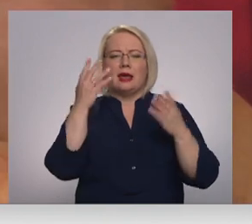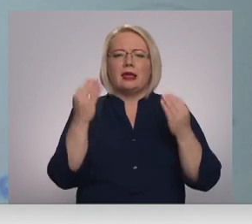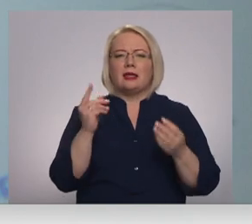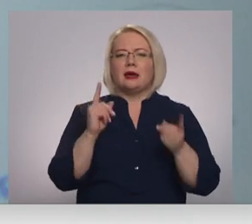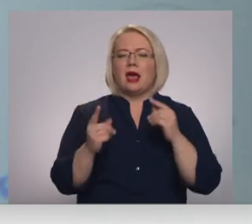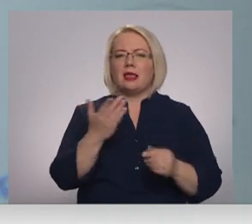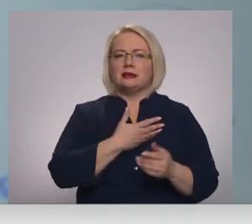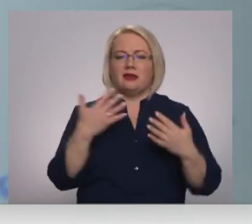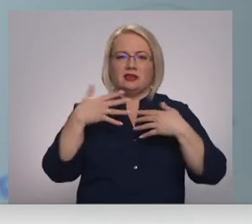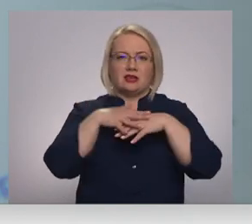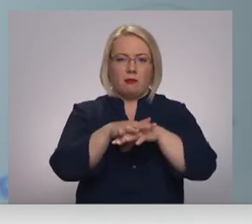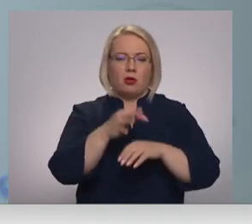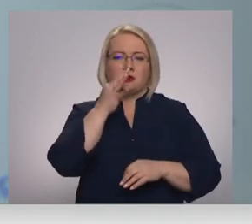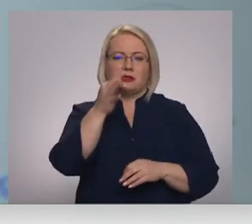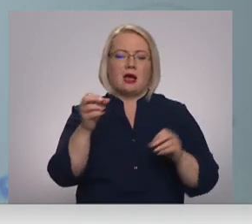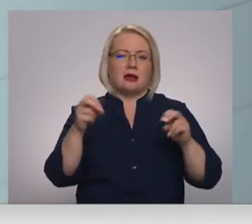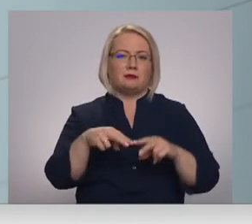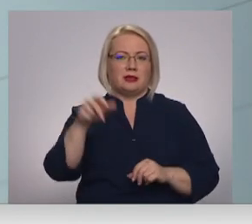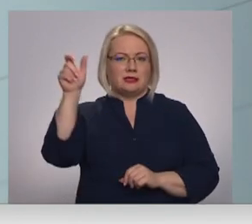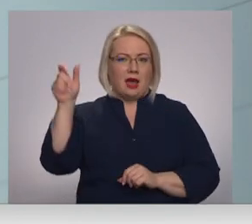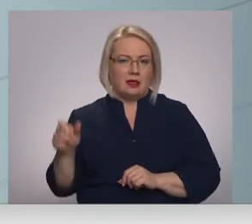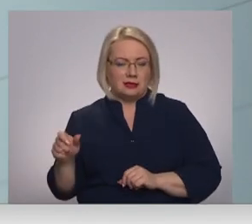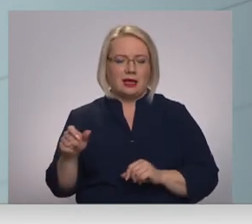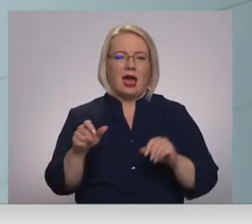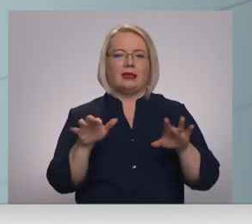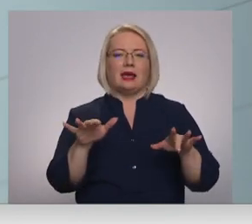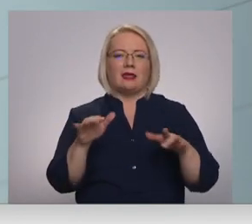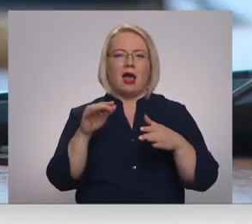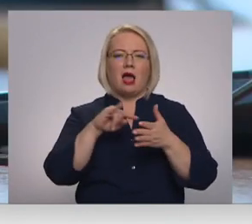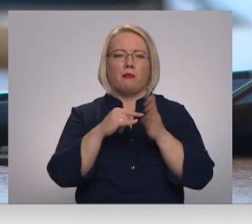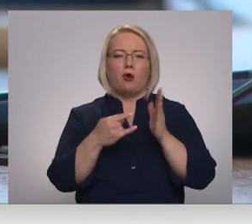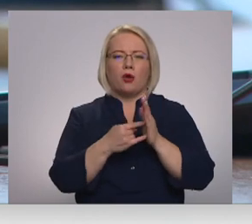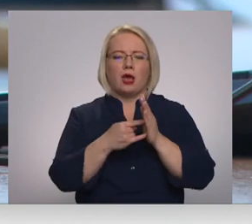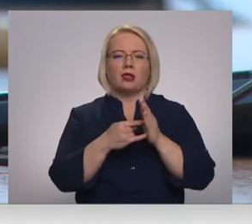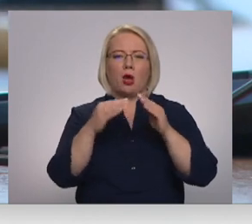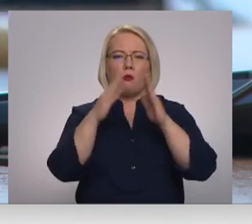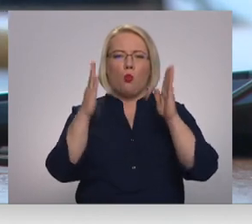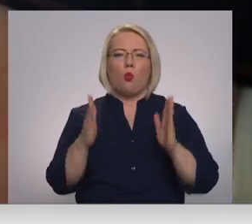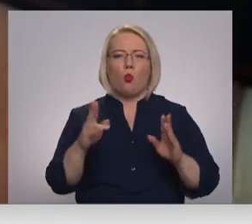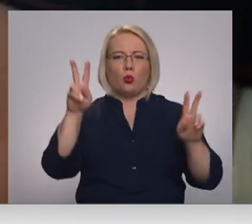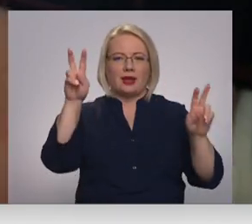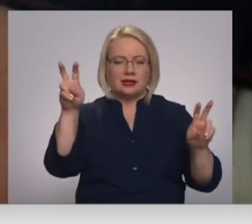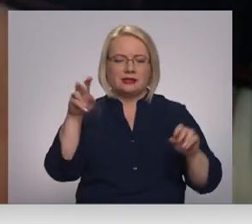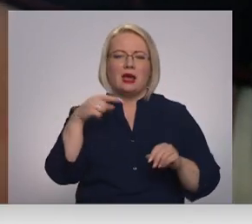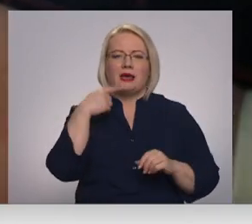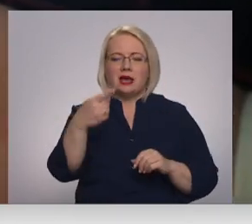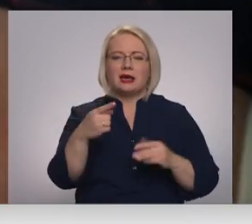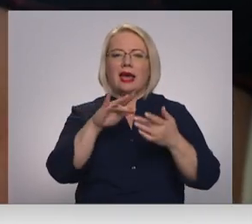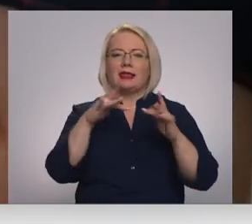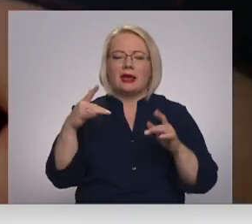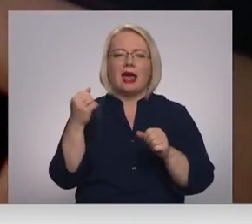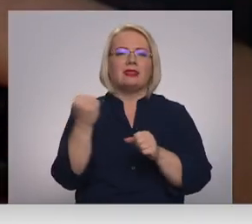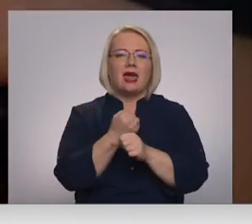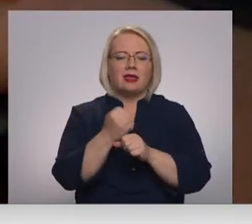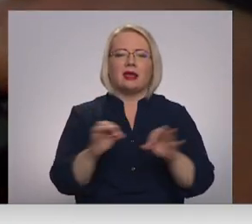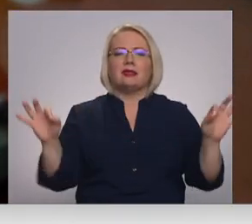vien vairāk saplūst, secina eksperti digitālā projekta būras jaunākajā sērijā. Tāpēc vienmēr jāatceras internetā nedarīt neko tādu, ko